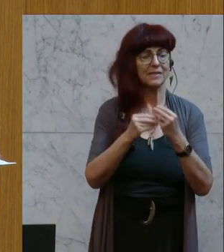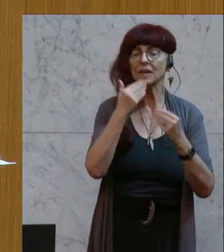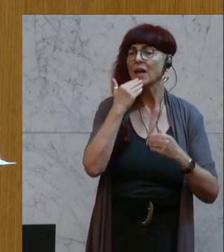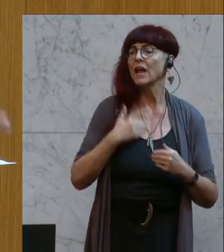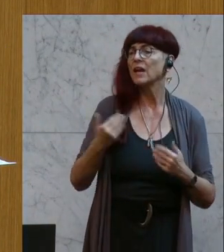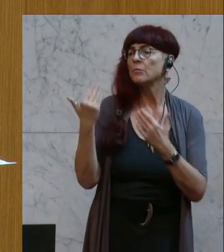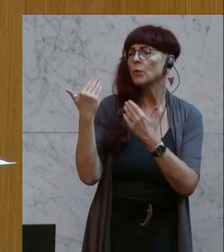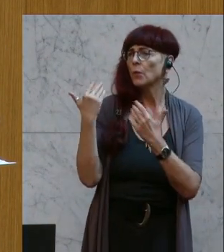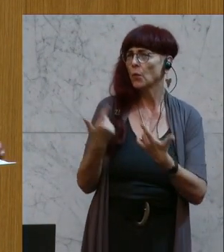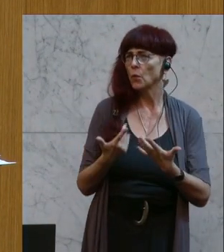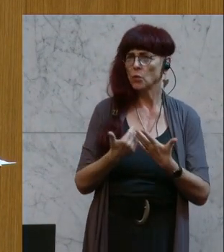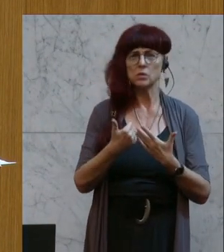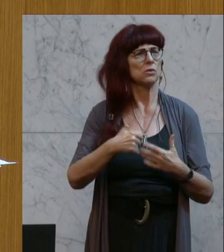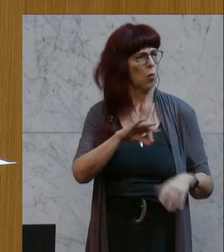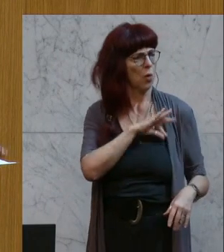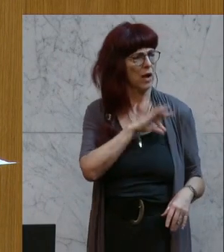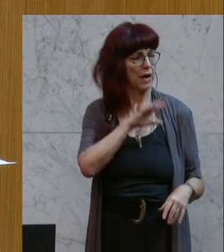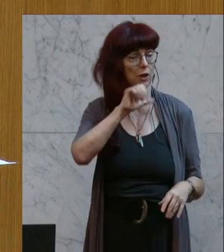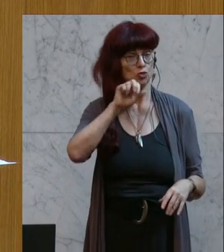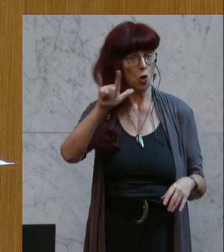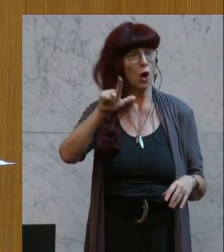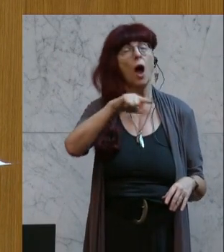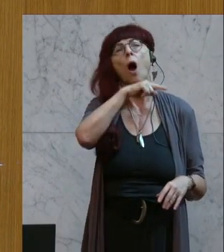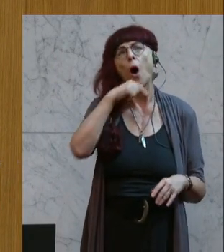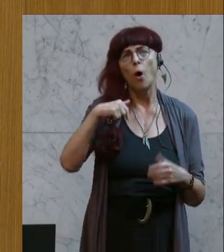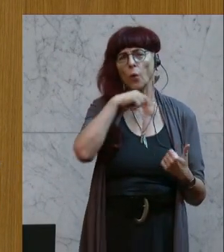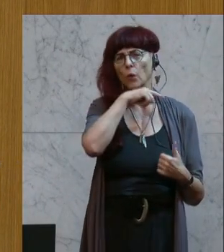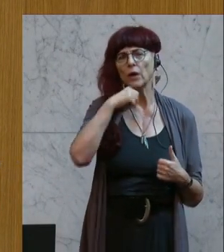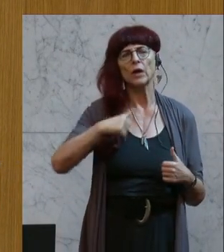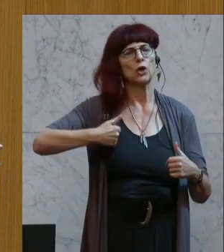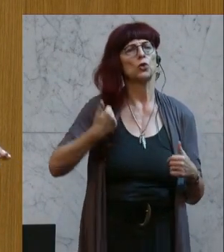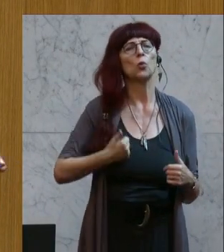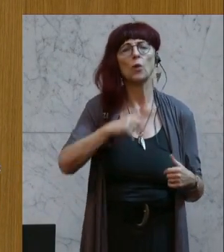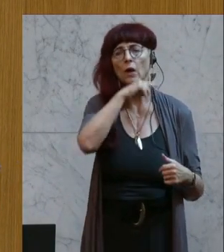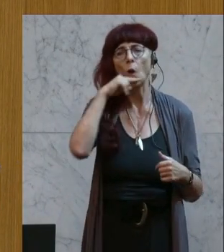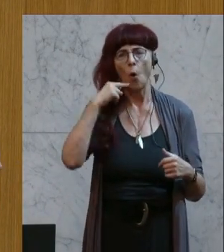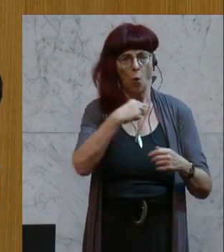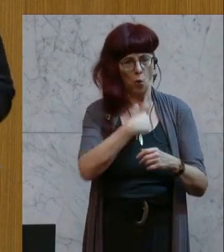Alain Schrohl. Auch das Jugendrotkreuz aus Blindenmarkt ist hier. Herzlich willkommen.